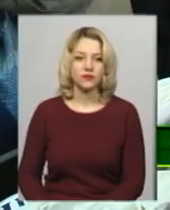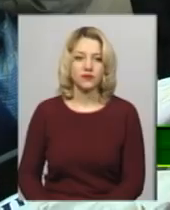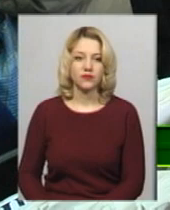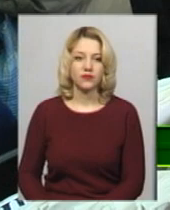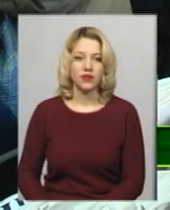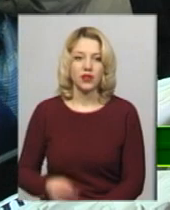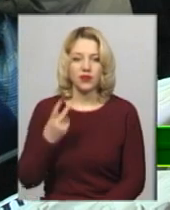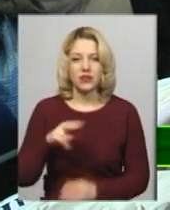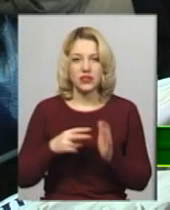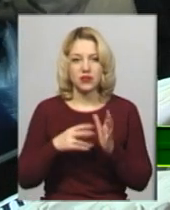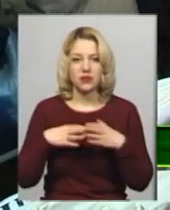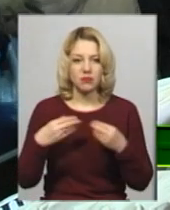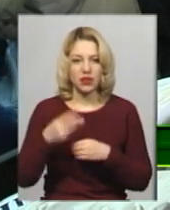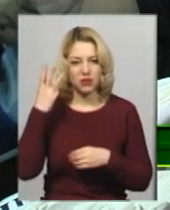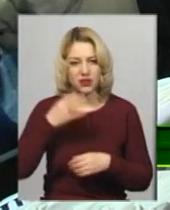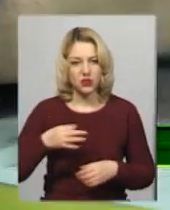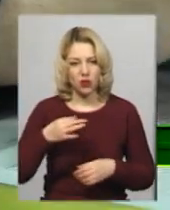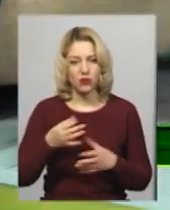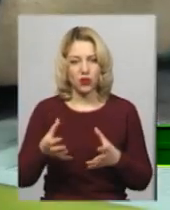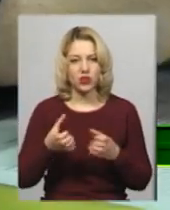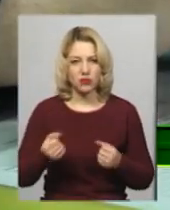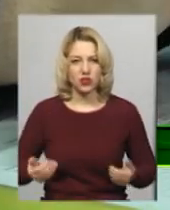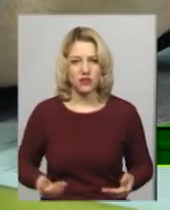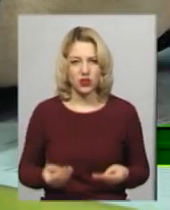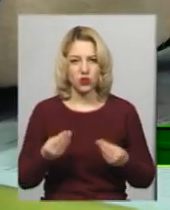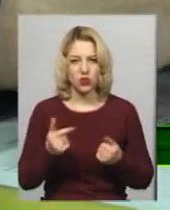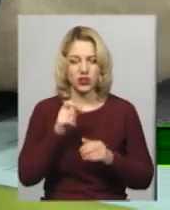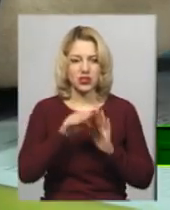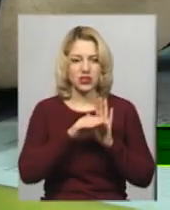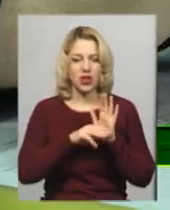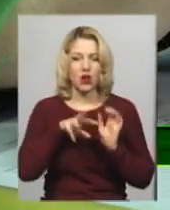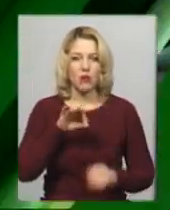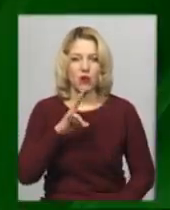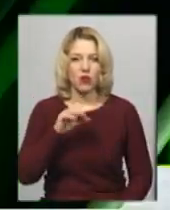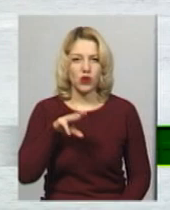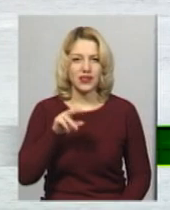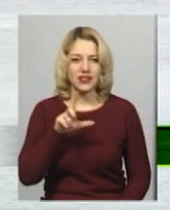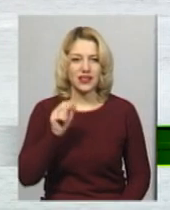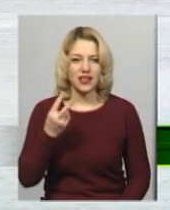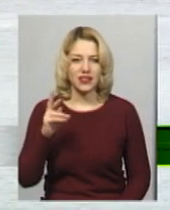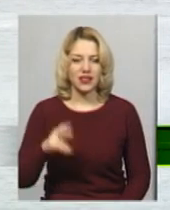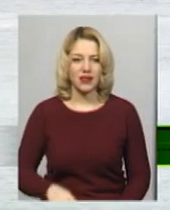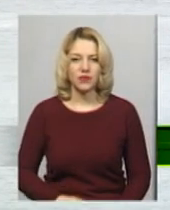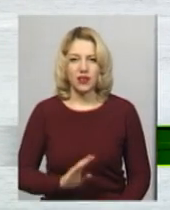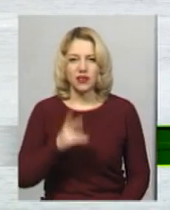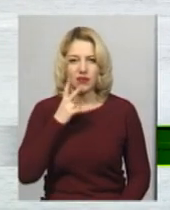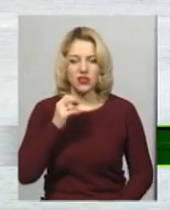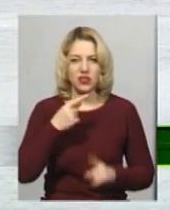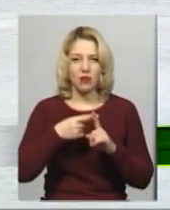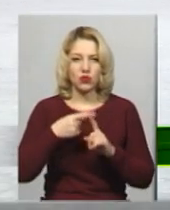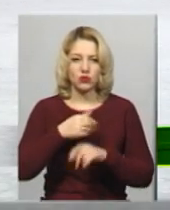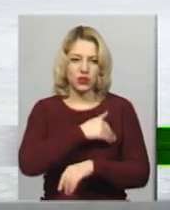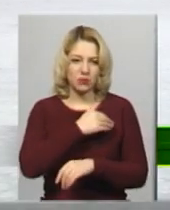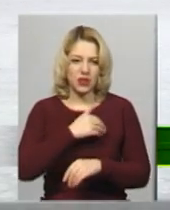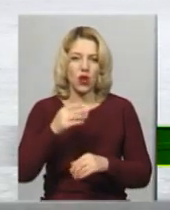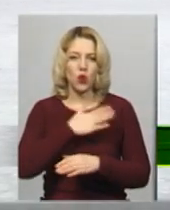27 сімей у Хмельницькій області отримають живі кошти за системою монетизації. Не дивлячись на плюсову температуру, любителі